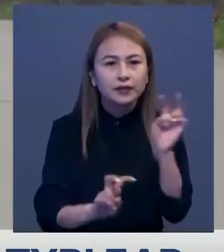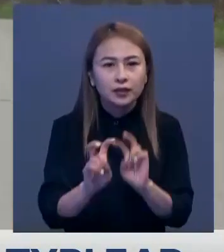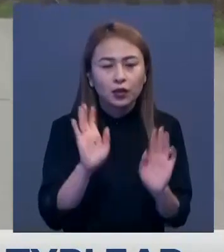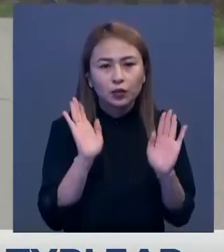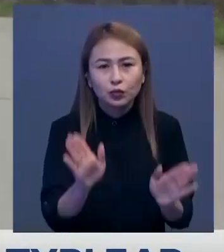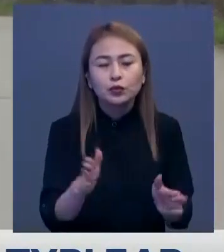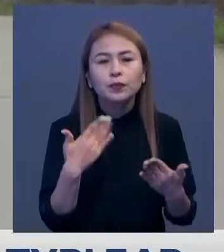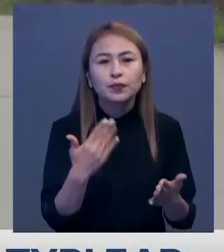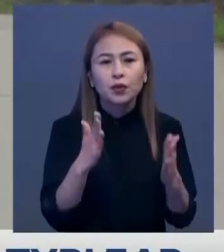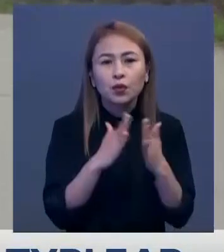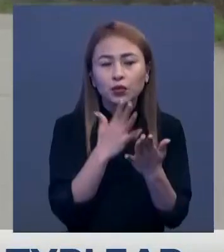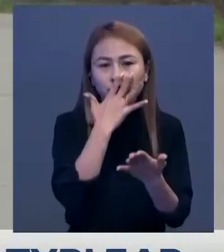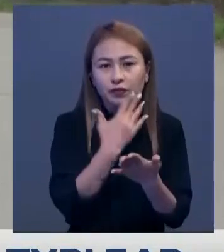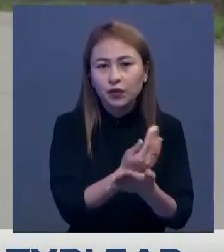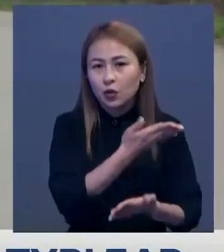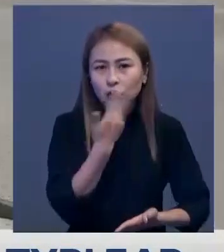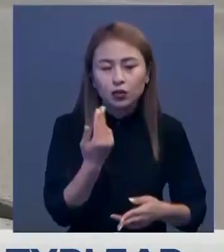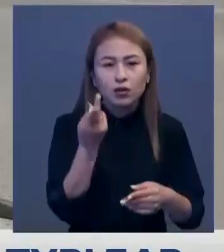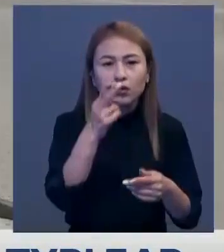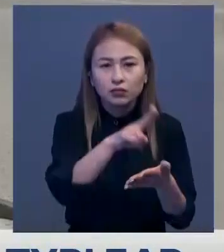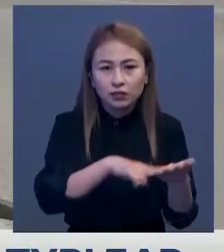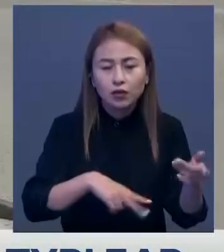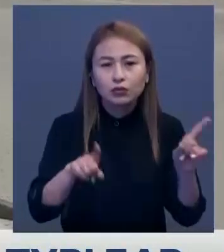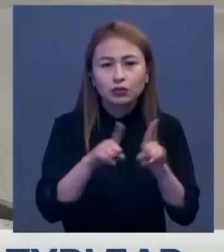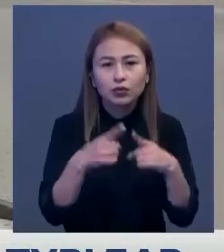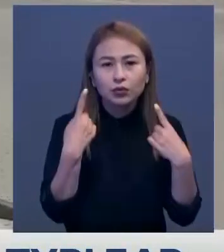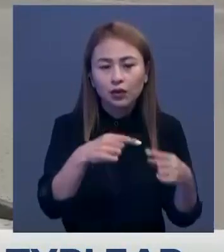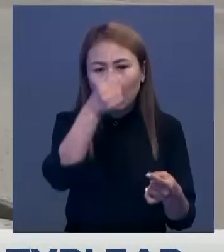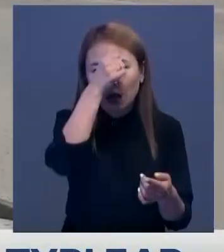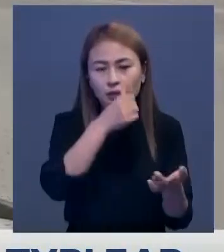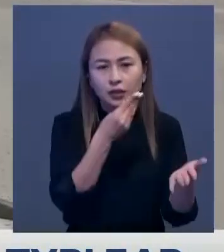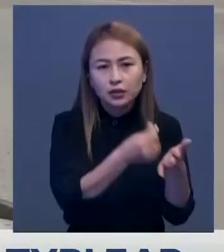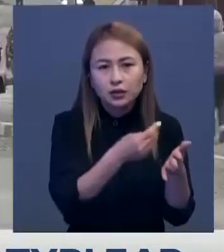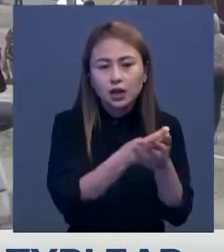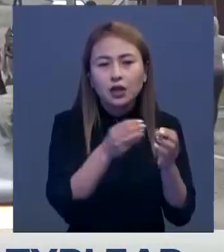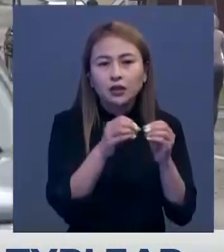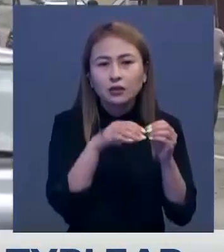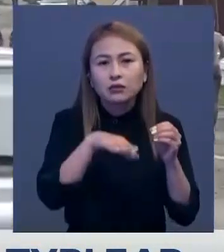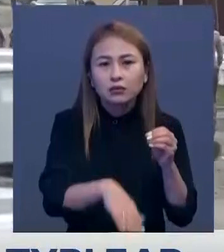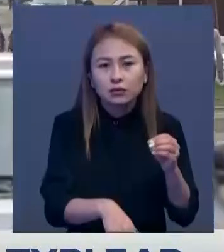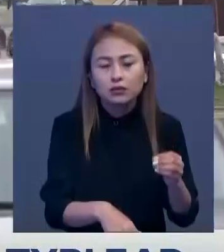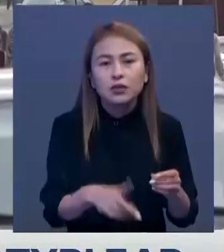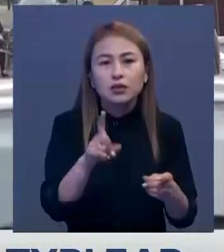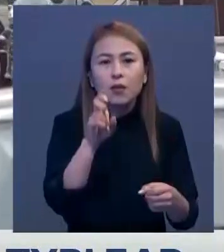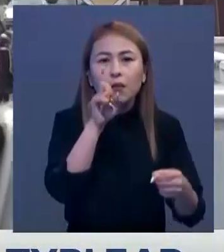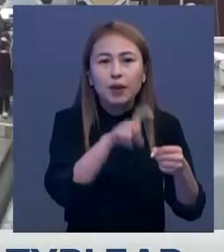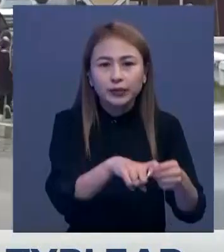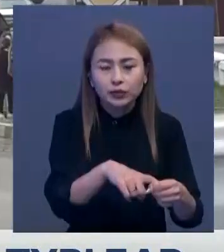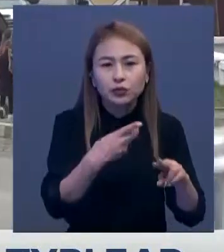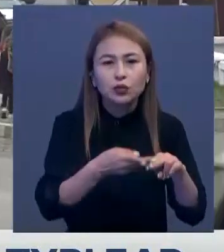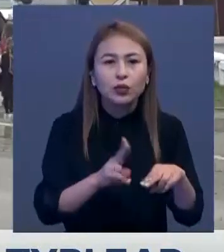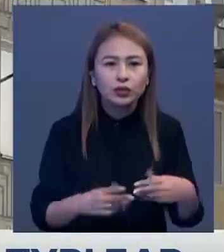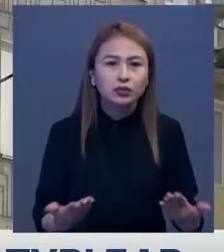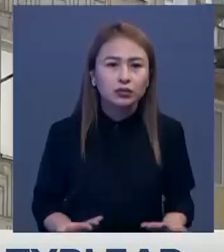Қристіна өз үй болмағандықтан Тіркеуге тұрғаны үшінде өзгелерге айына 10 мүн тенге түйлуге мәжбірекен. Әкімдіктегілер бұл